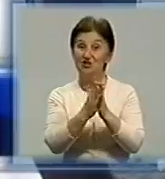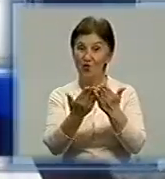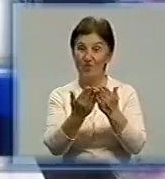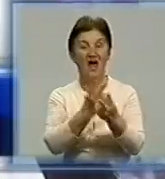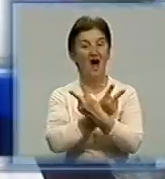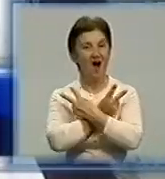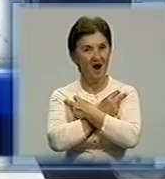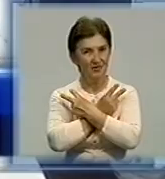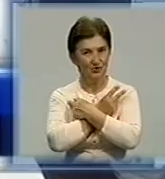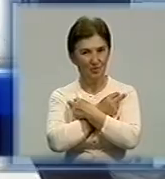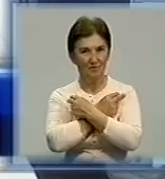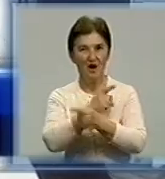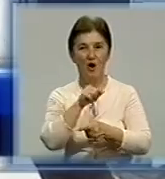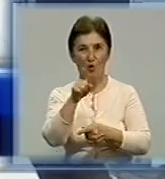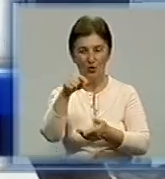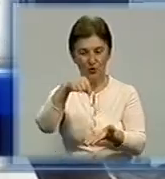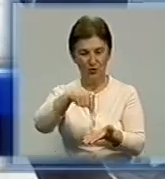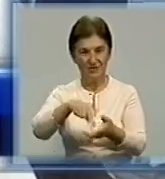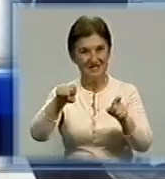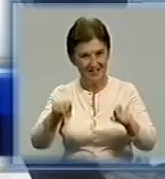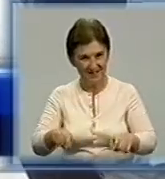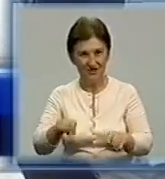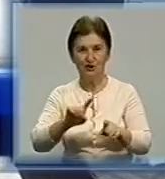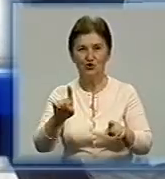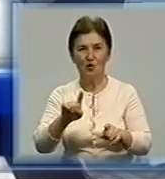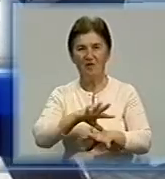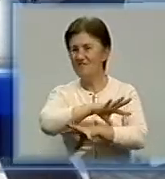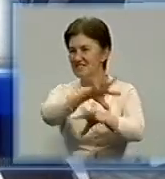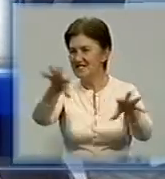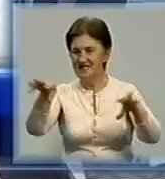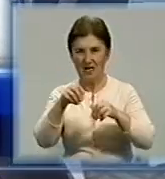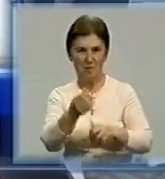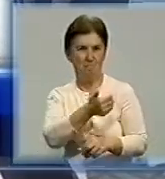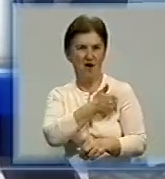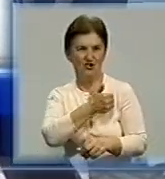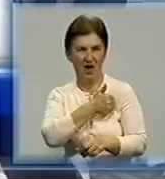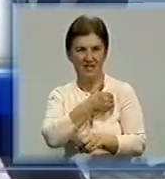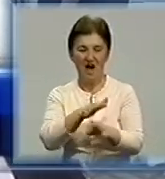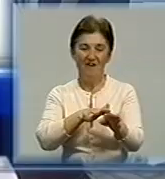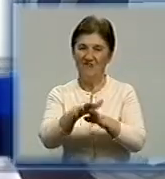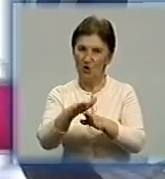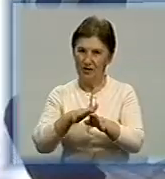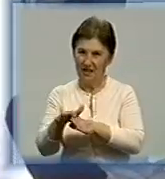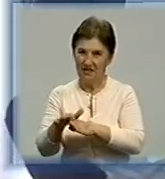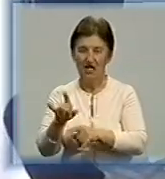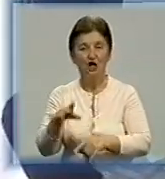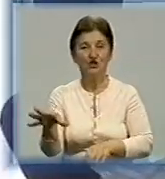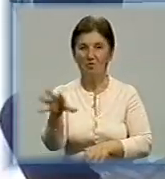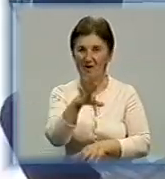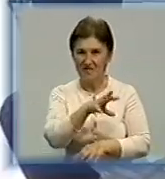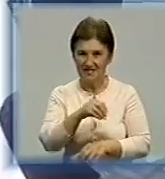знаходжу, щоб здійснилися всі бажання, які діти і дорослі записують на нашому дереві бажання. І щоб ці бажання